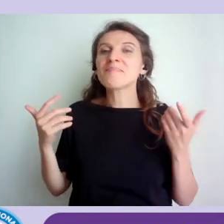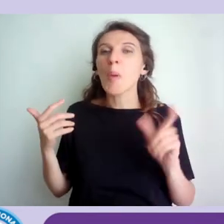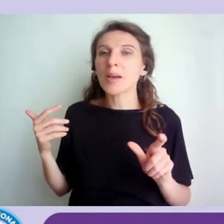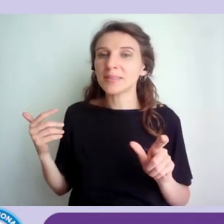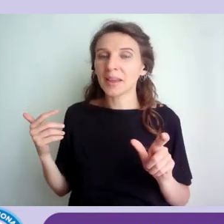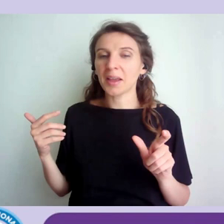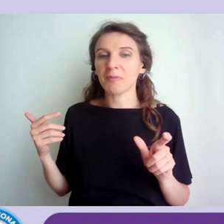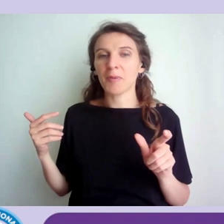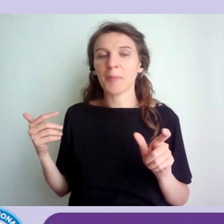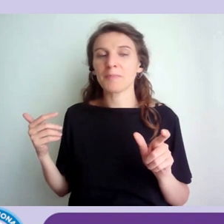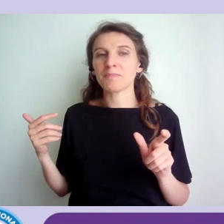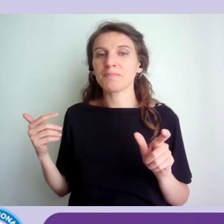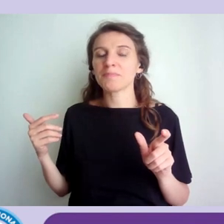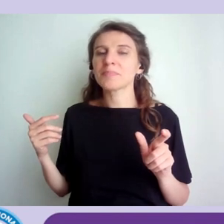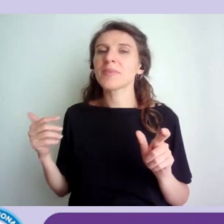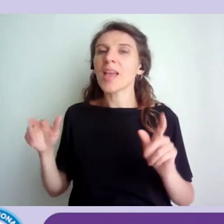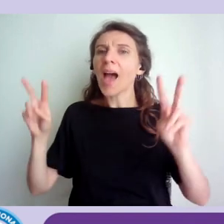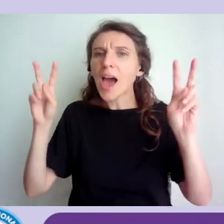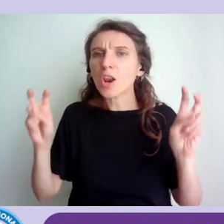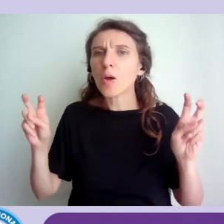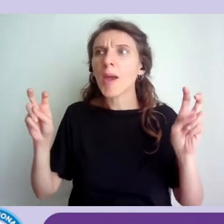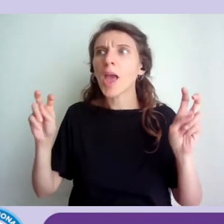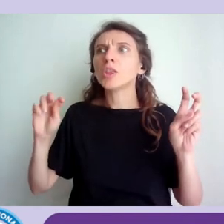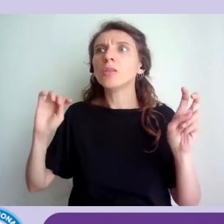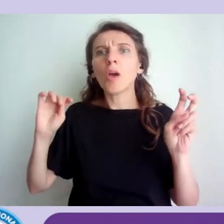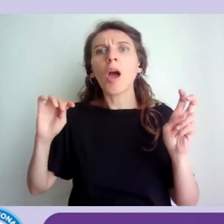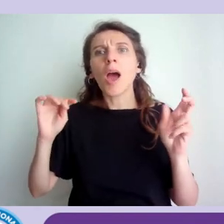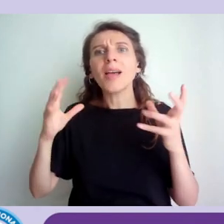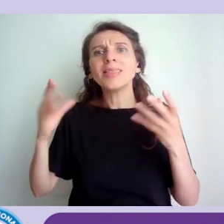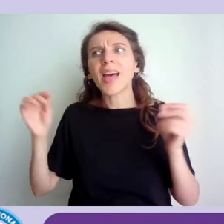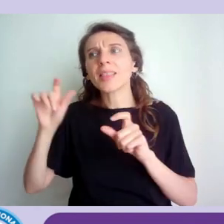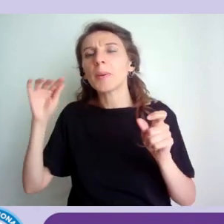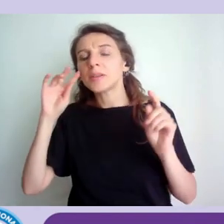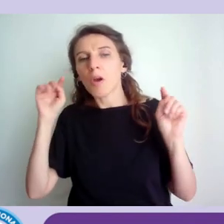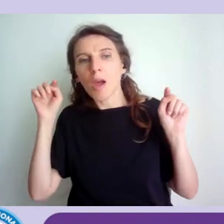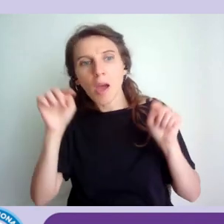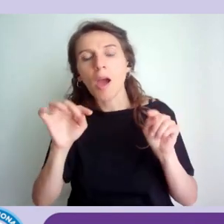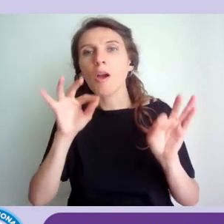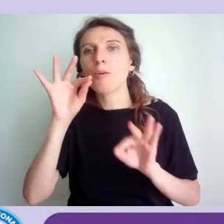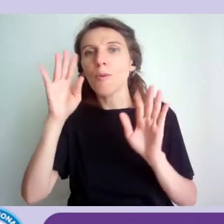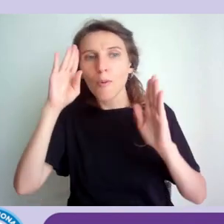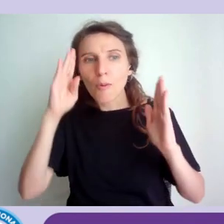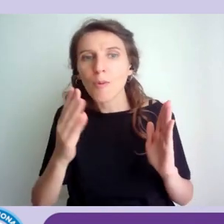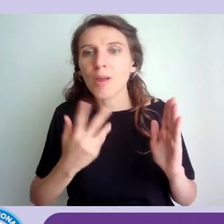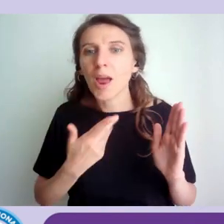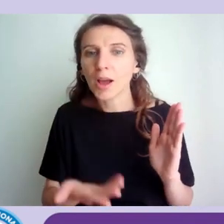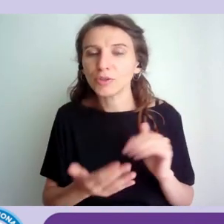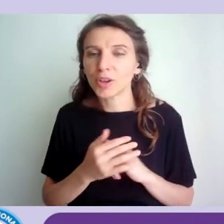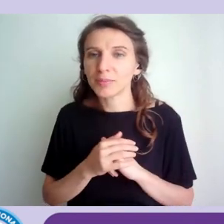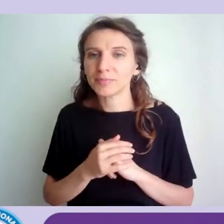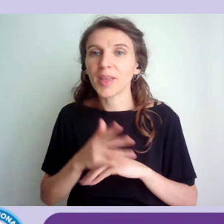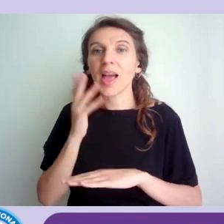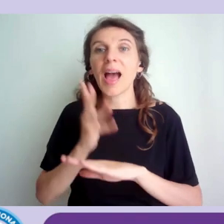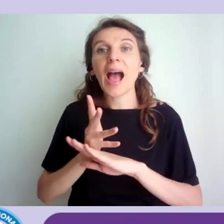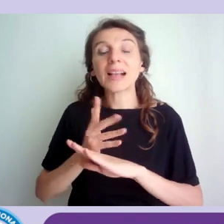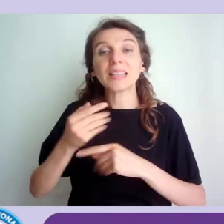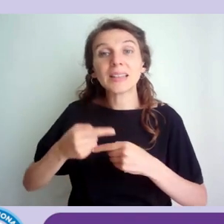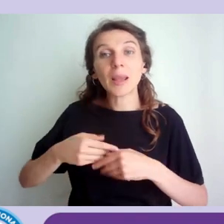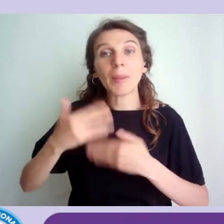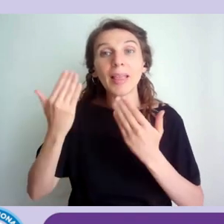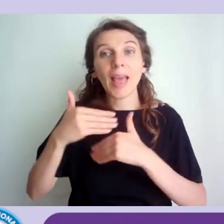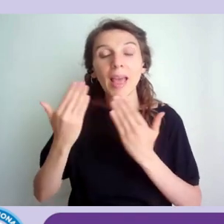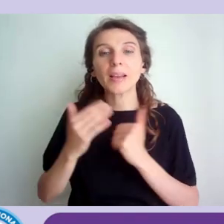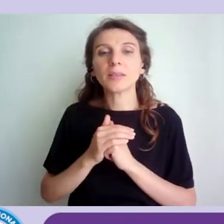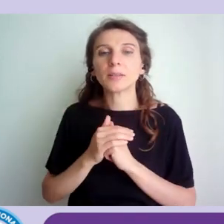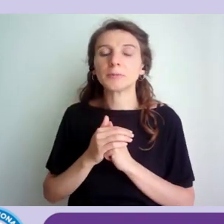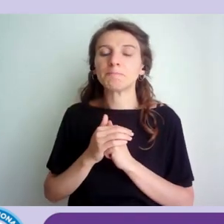attenzione verso il tema c'è ancora molto da fare e accessibility days eh con tutte le